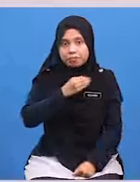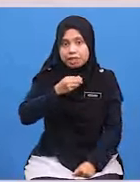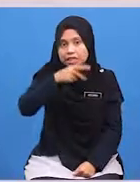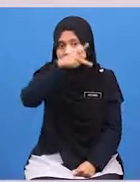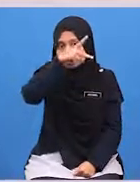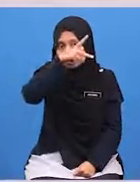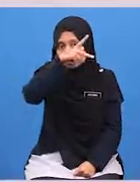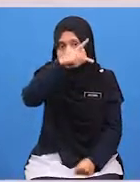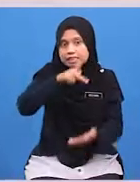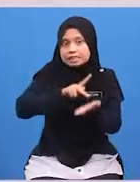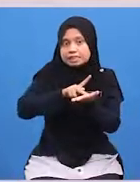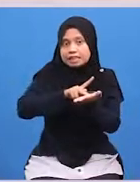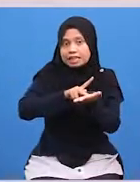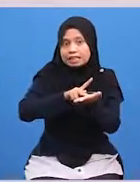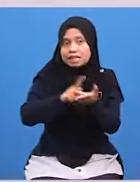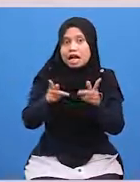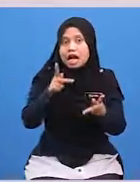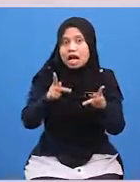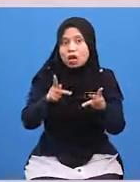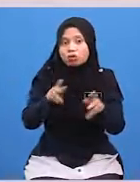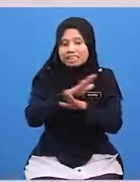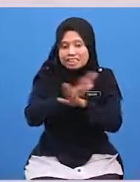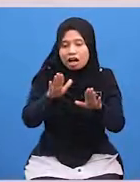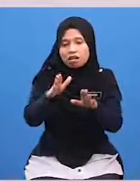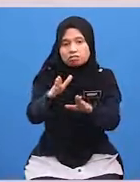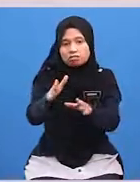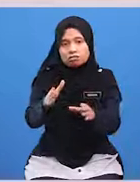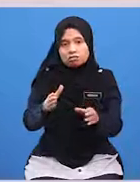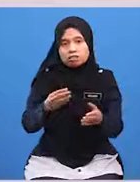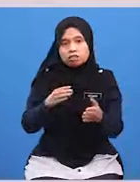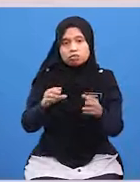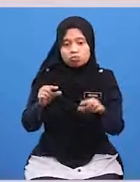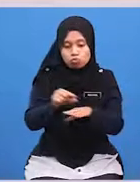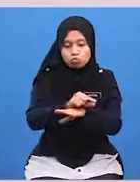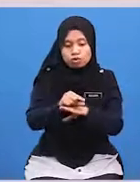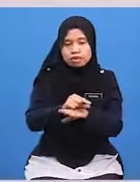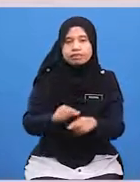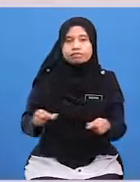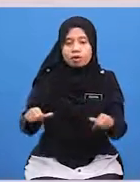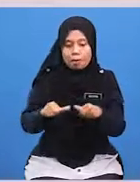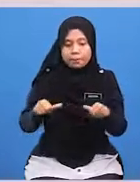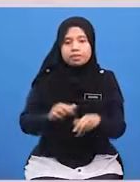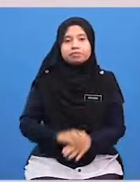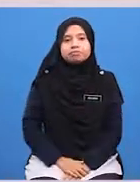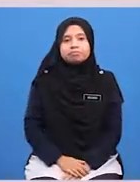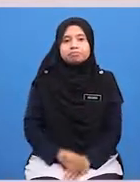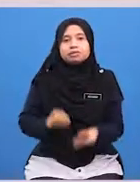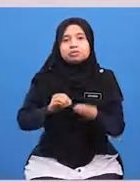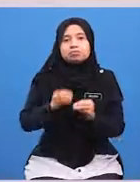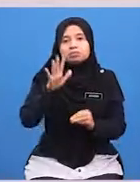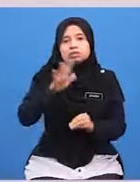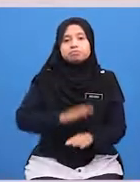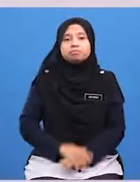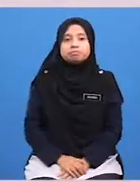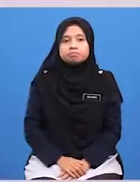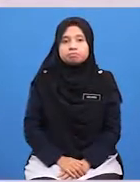adab dan akibat tidak mengamalkannya Yang kelima,